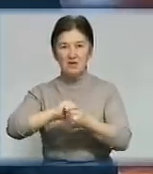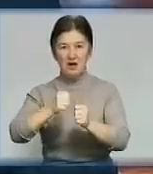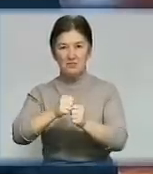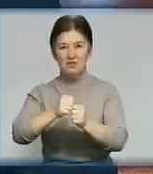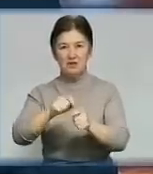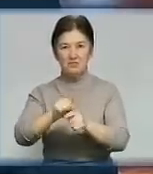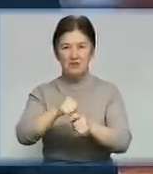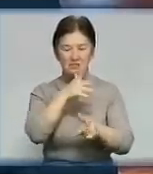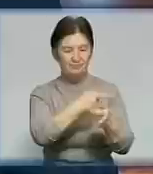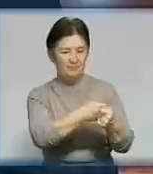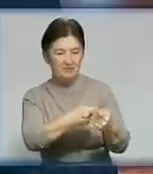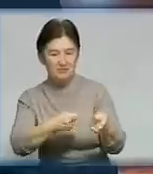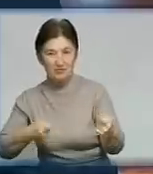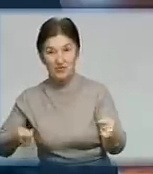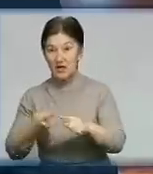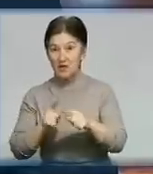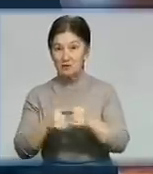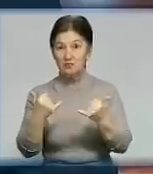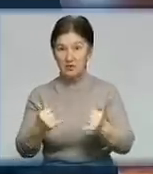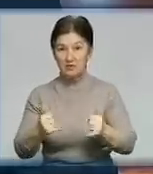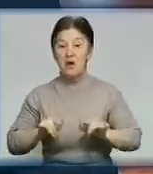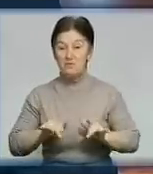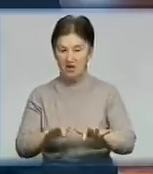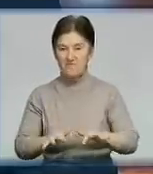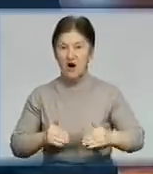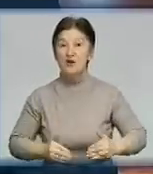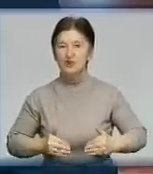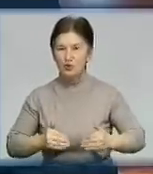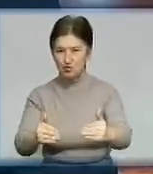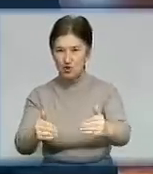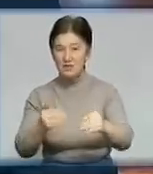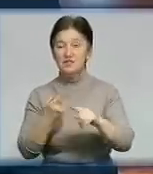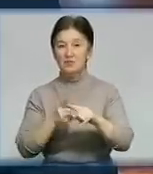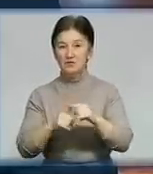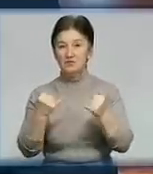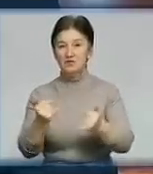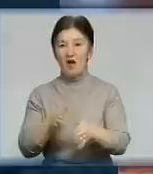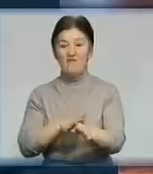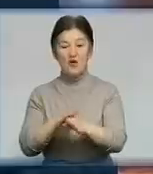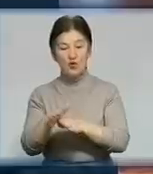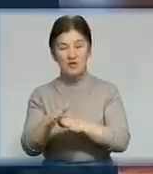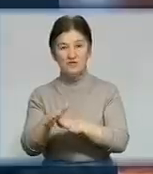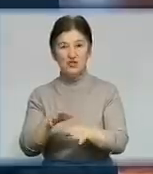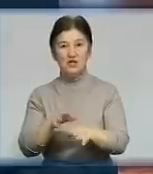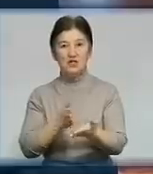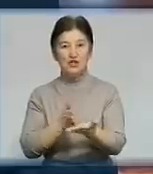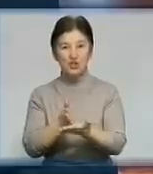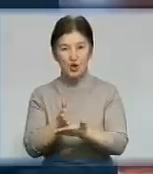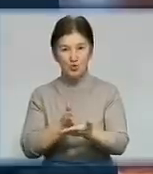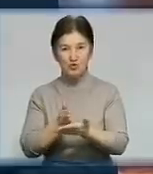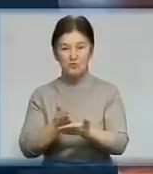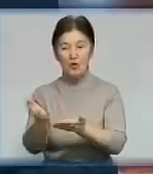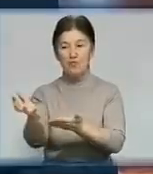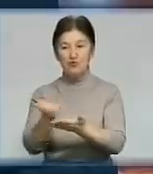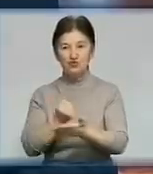2004 року. І ось справа зрушила з мертвої точки. Цього тижня Державна виконавча служба отримала перший мільйон гривень на відшкодування